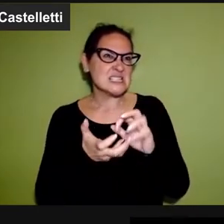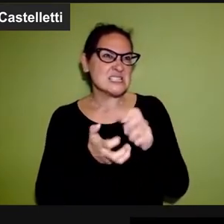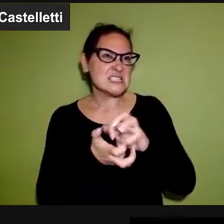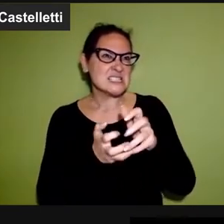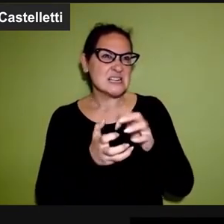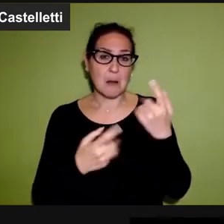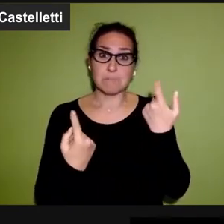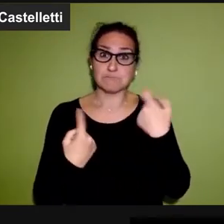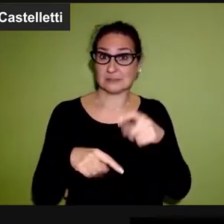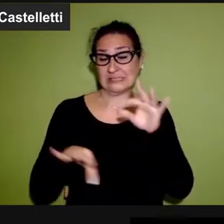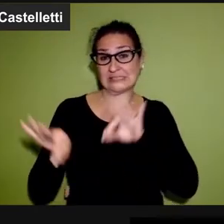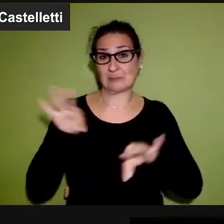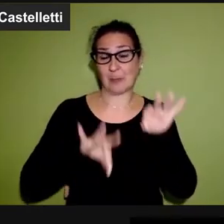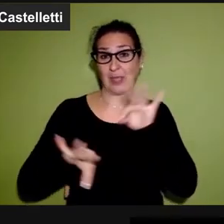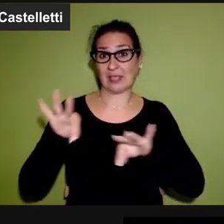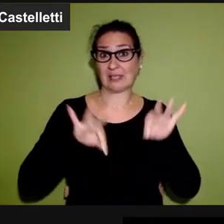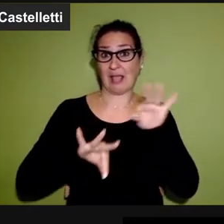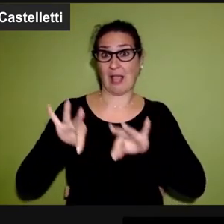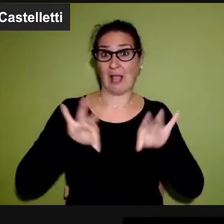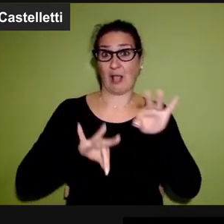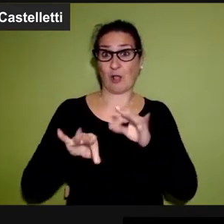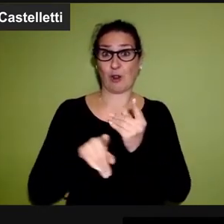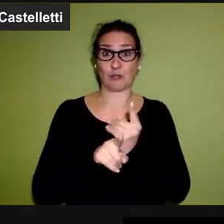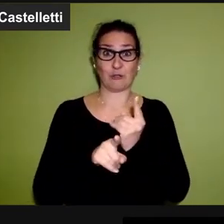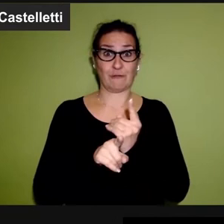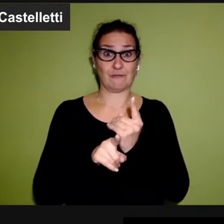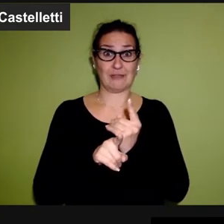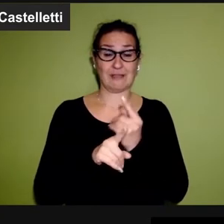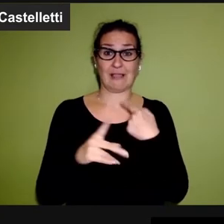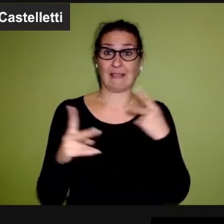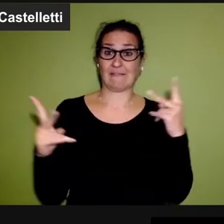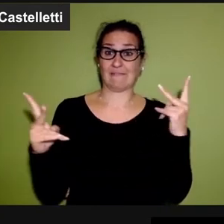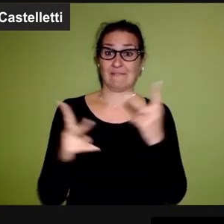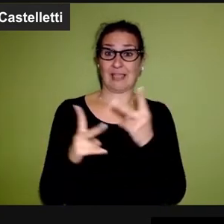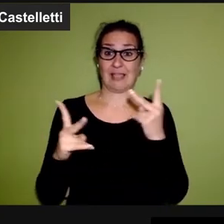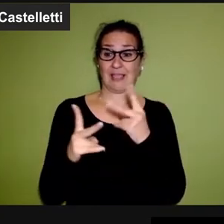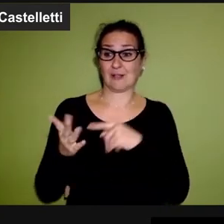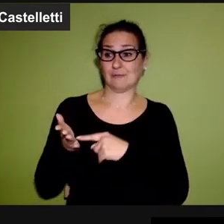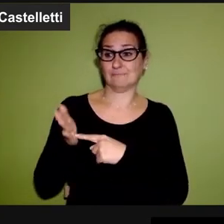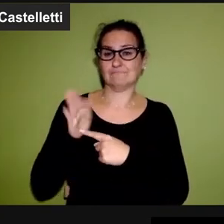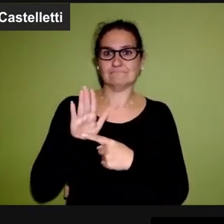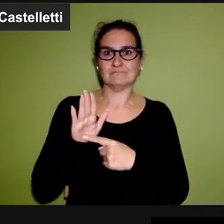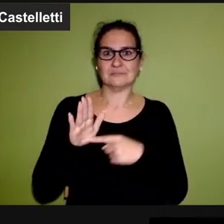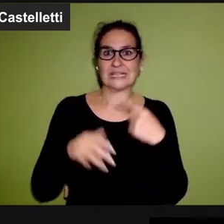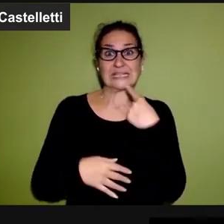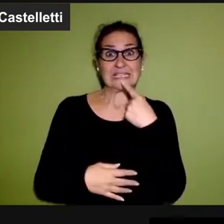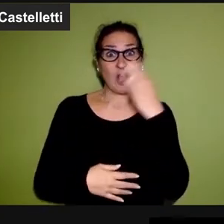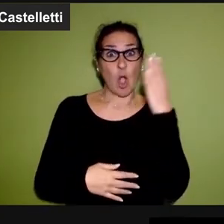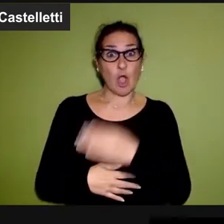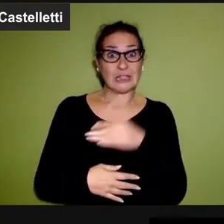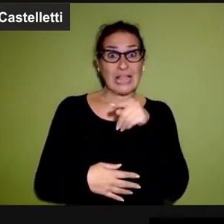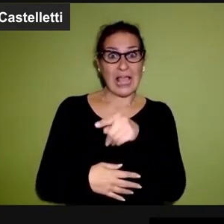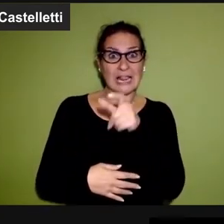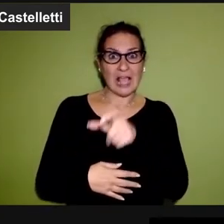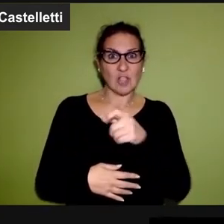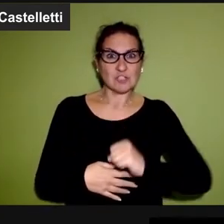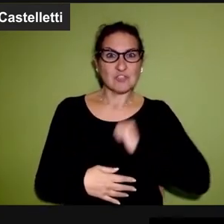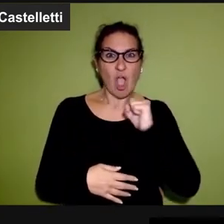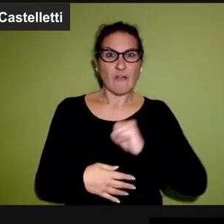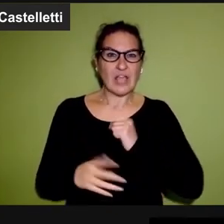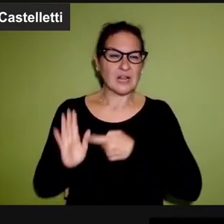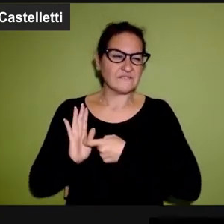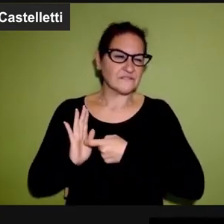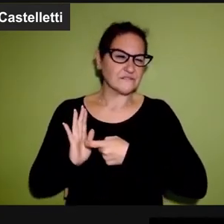ansiosi dello spettacolo, proprio perché di una sorta di spettacolo si doveva trattare, tant'è che si faceva in modo che l'agonia del